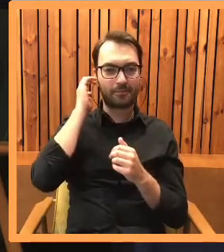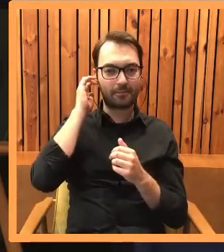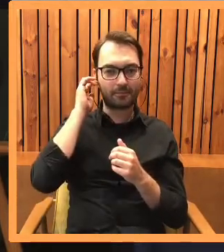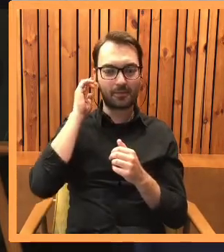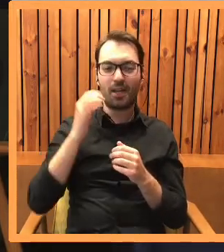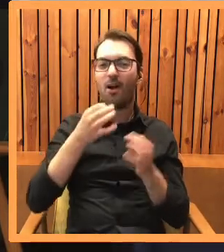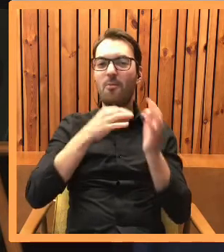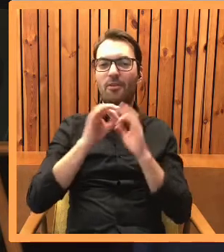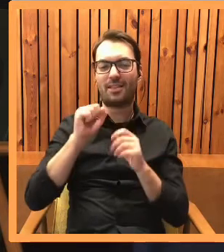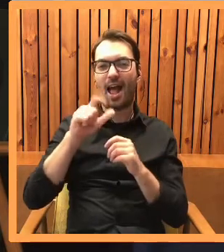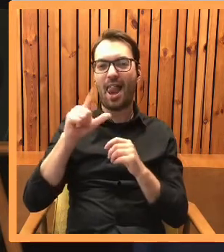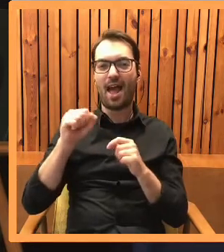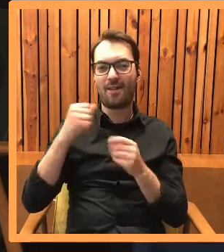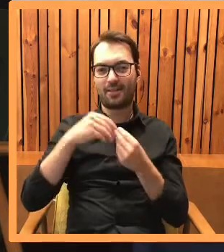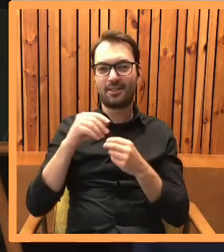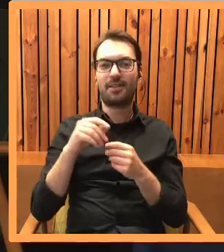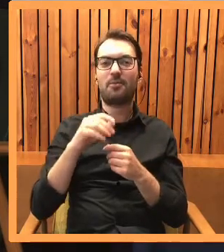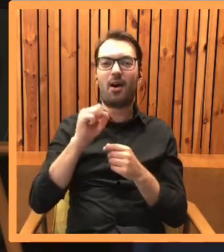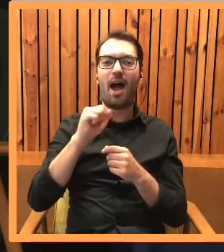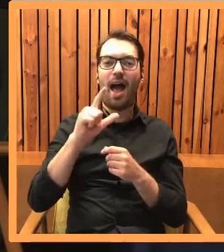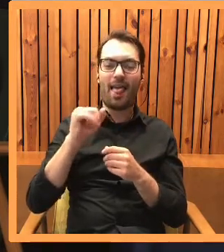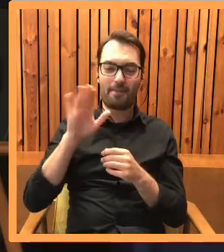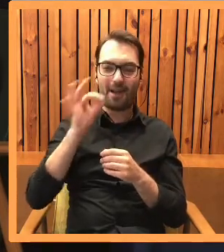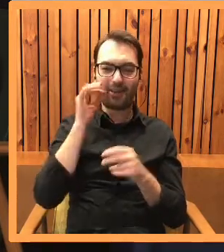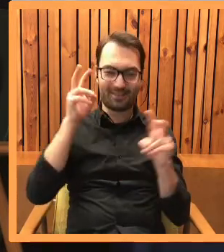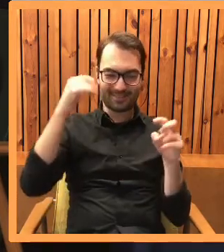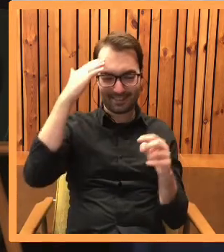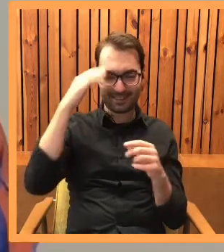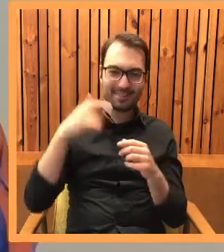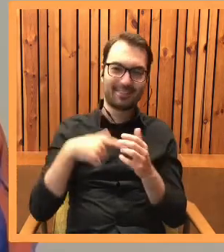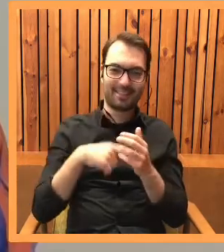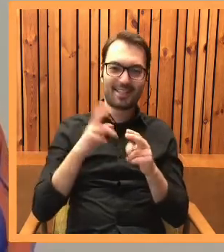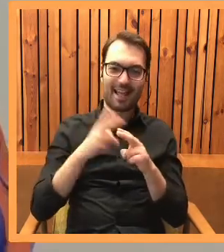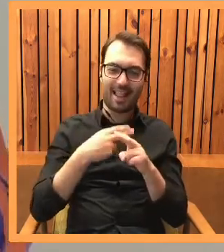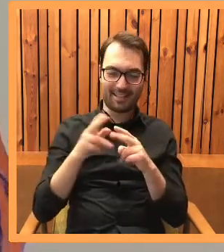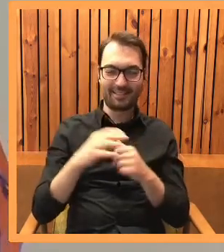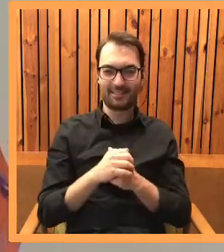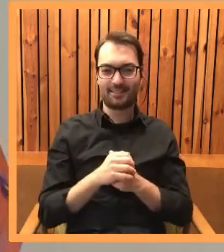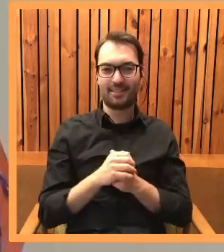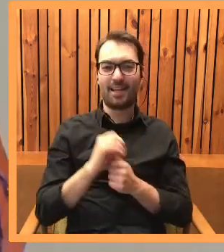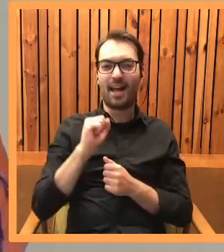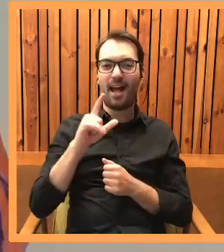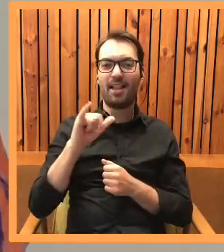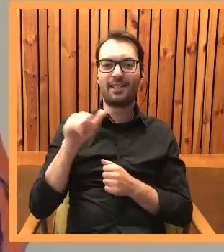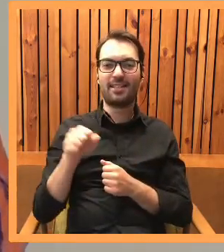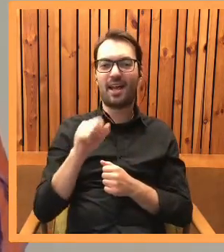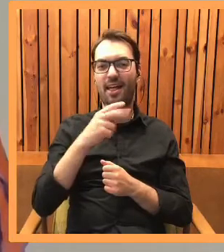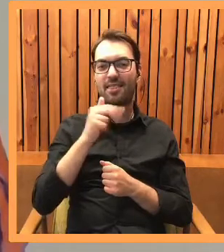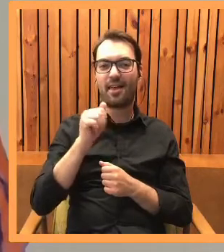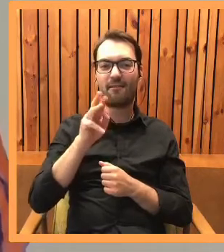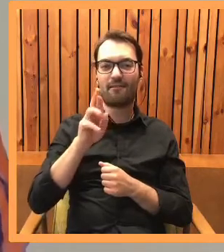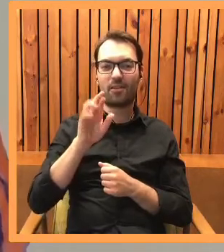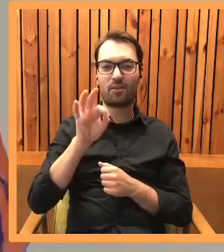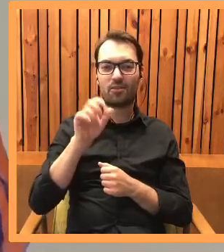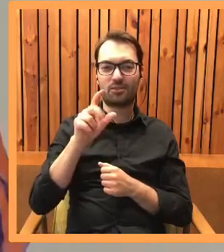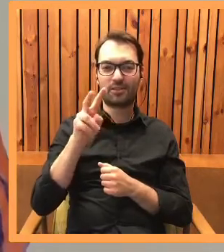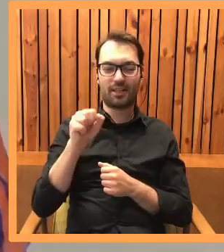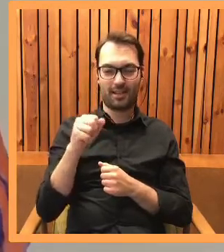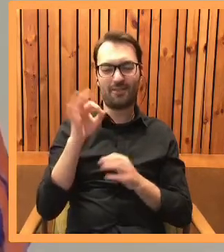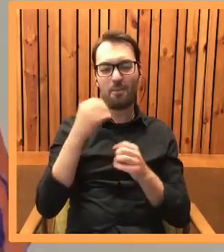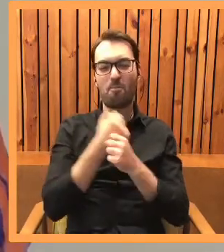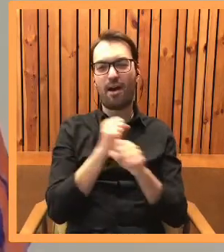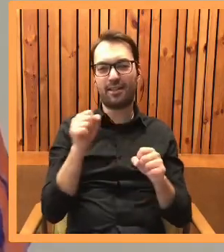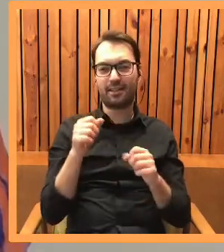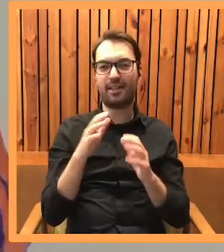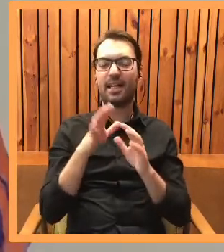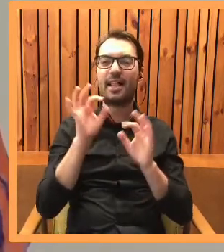się od początku konwencją, no bo Ala Makota, to wszyscy wiemy z kalendarza, Alicja Nawrocka. Zarysujmy teraz trochę tę bohaterkę, bardzo